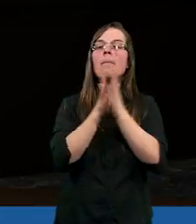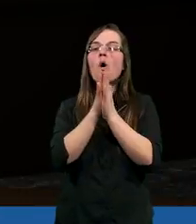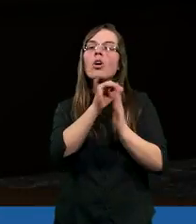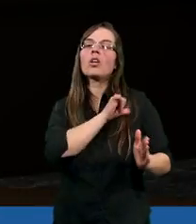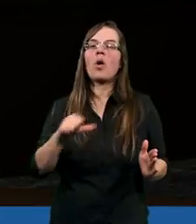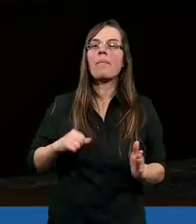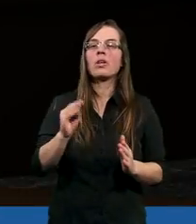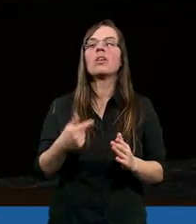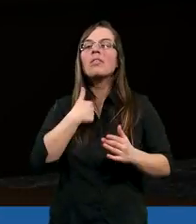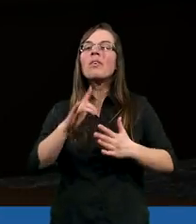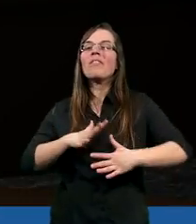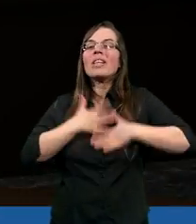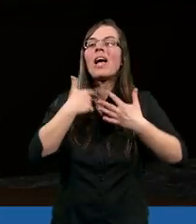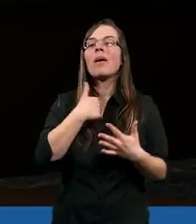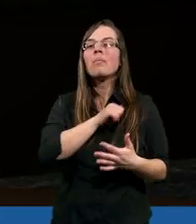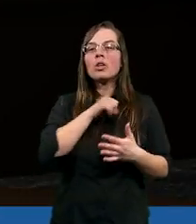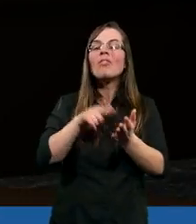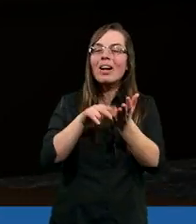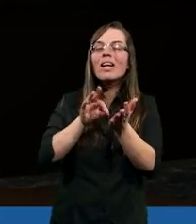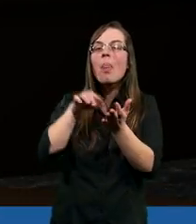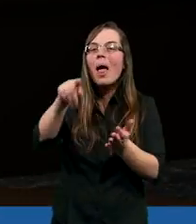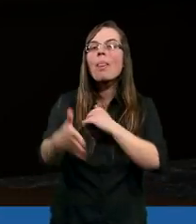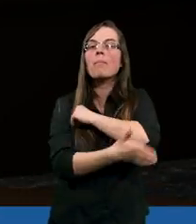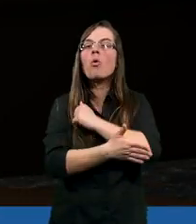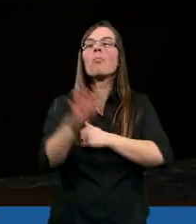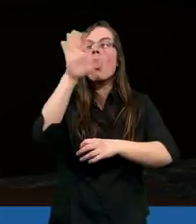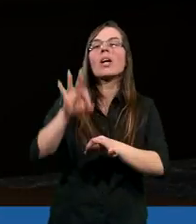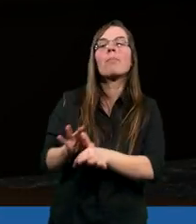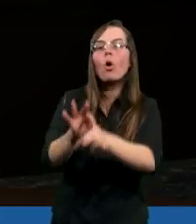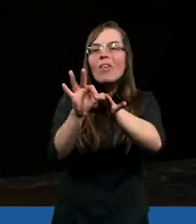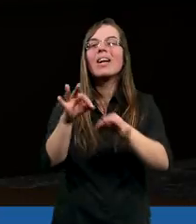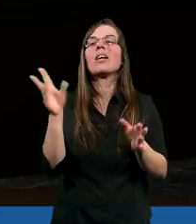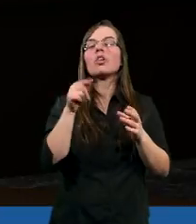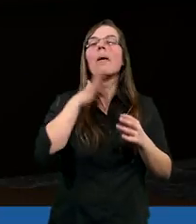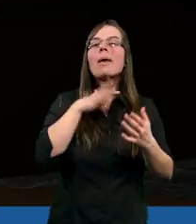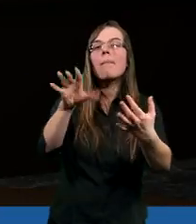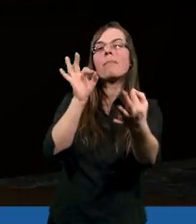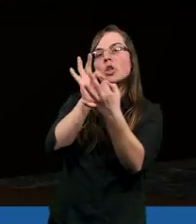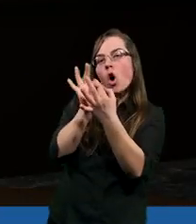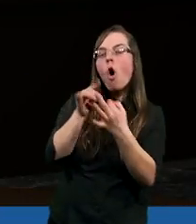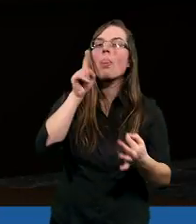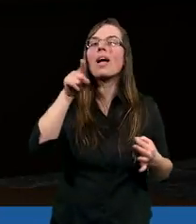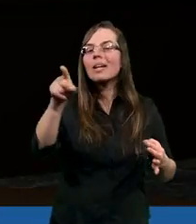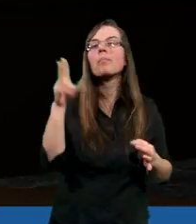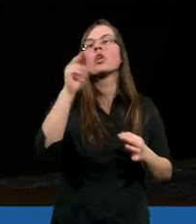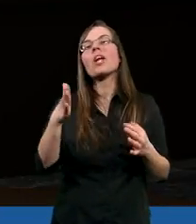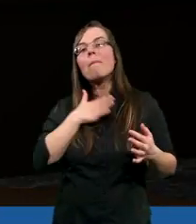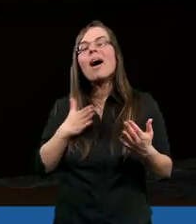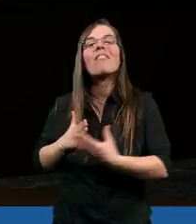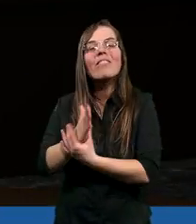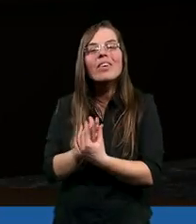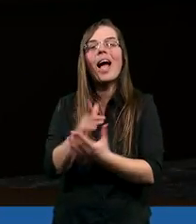jakimś czasie. Ale wydaje mi się, że właśnie na tym polega prowadzenie Boże, że Bóg, gdy mam z Nim kontakt, relacje, gdy ta wiara